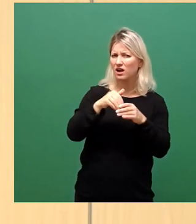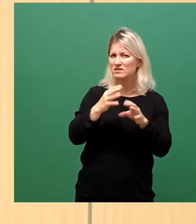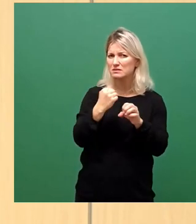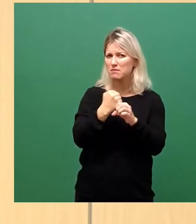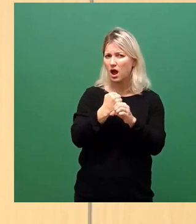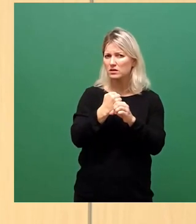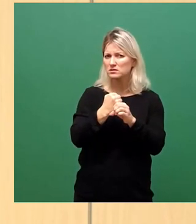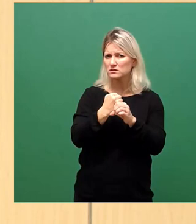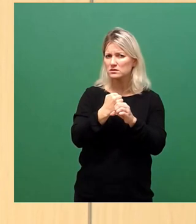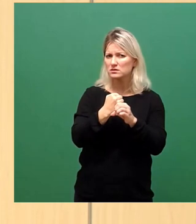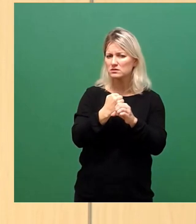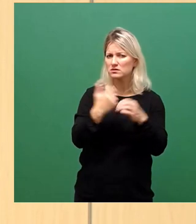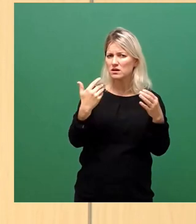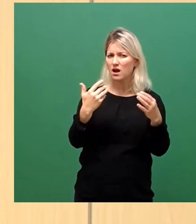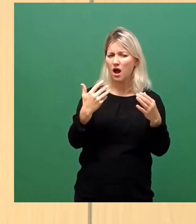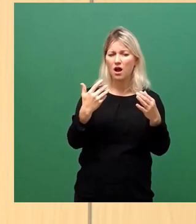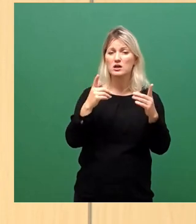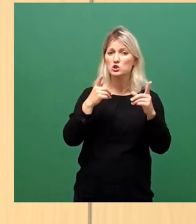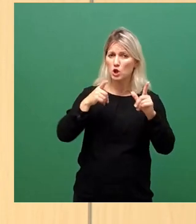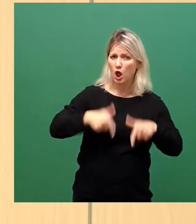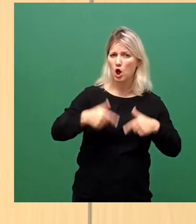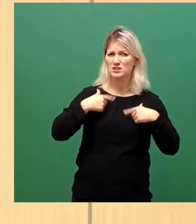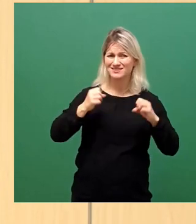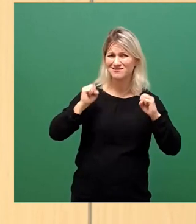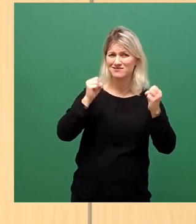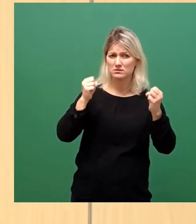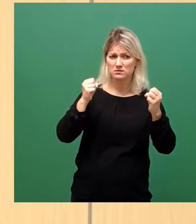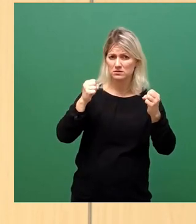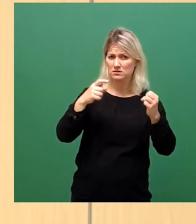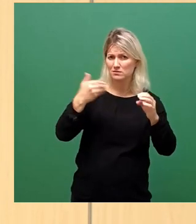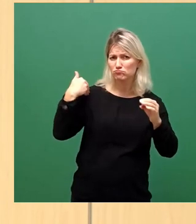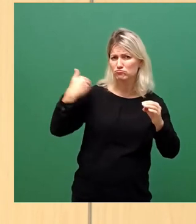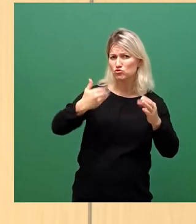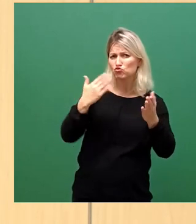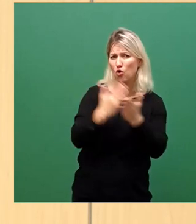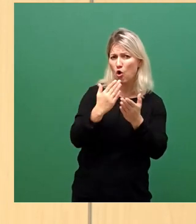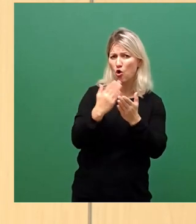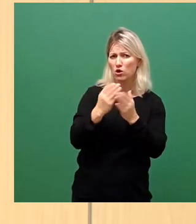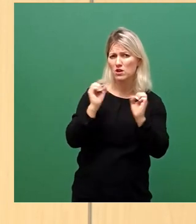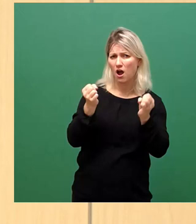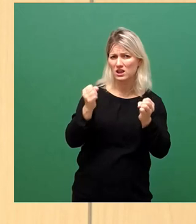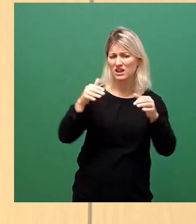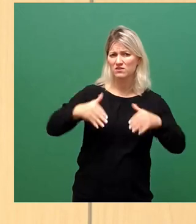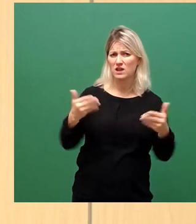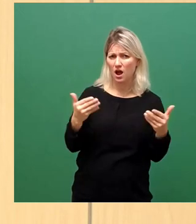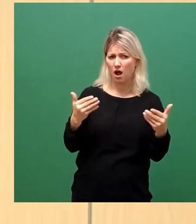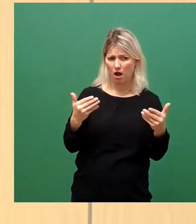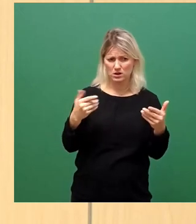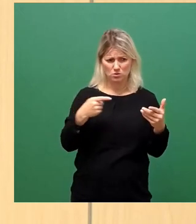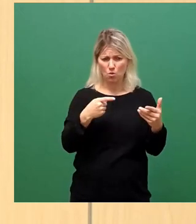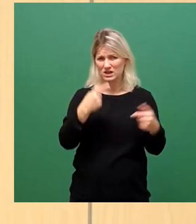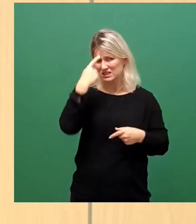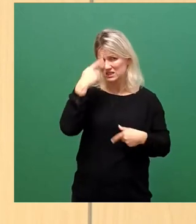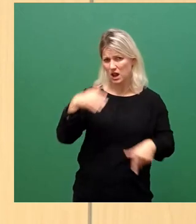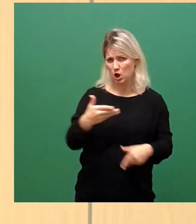sollen losgetreten werden, die schon längst losgetreten sind, die bereits aktiv sind. Demzufolge sind sie sinnlos. Darüber